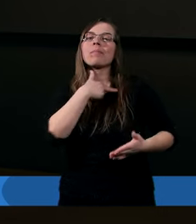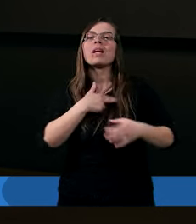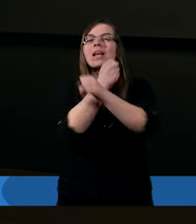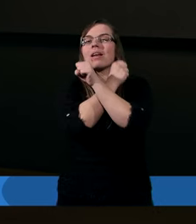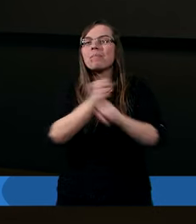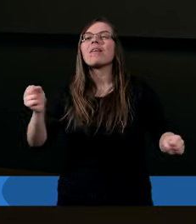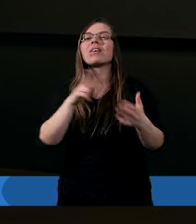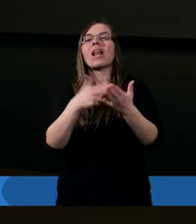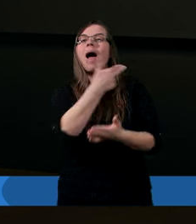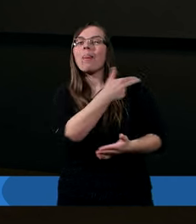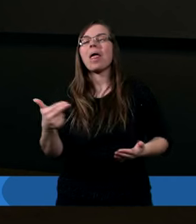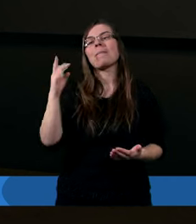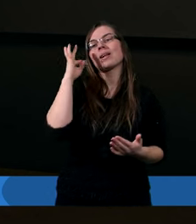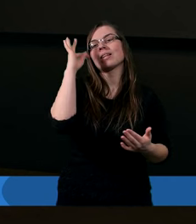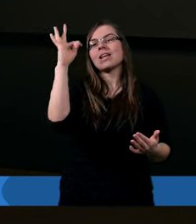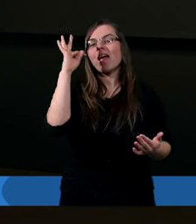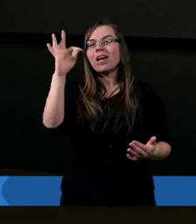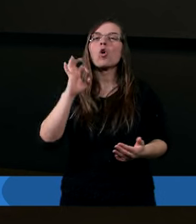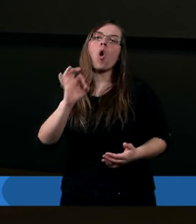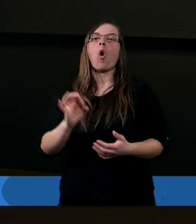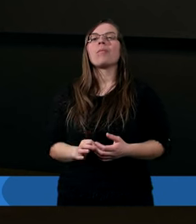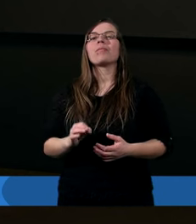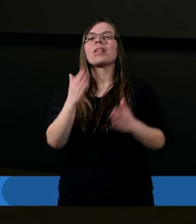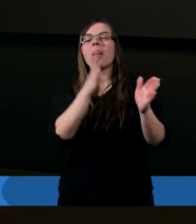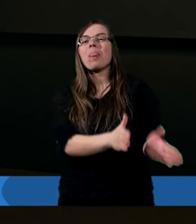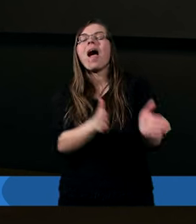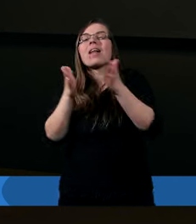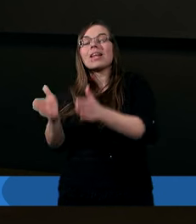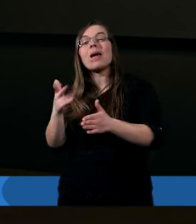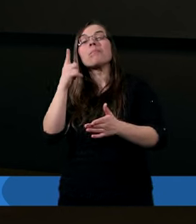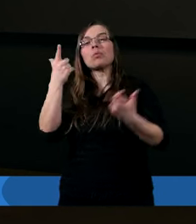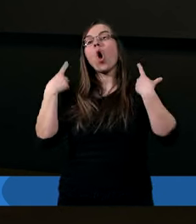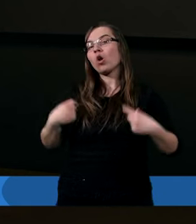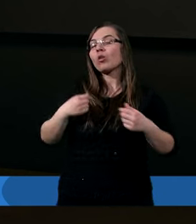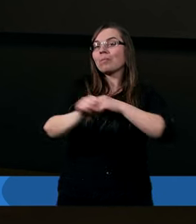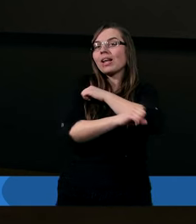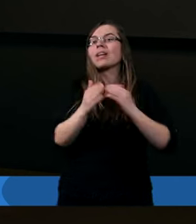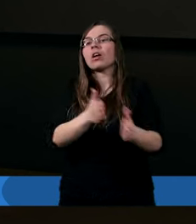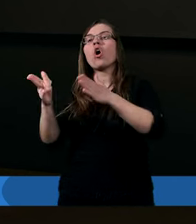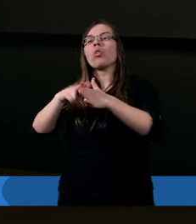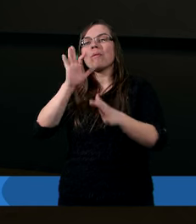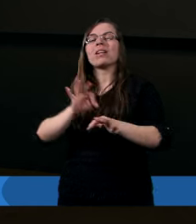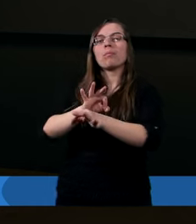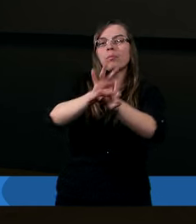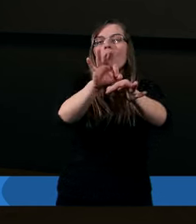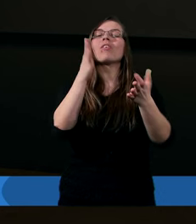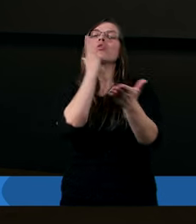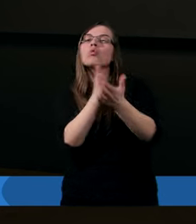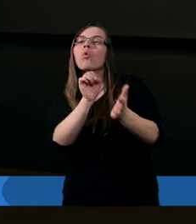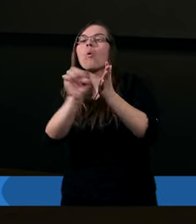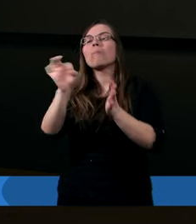na temat Jego następcy, który poprowadzi Kościół już po